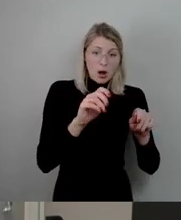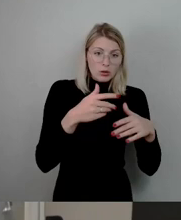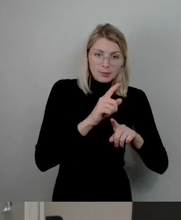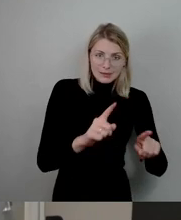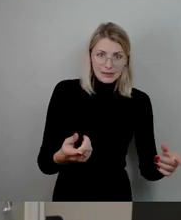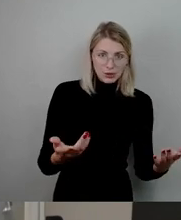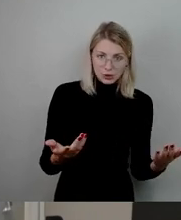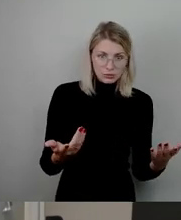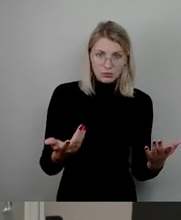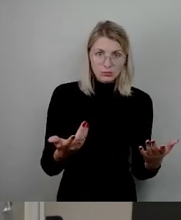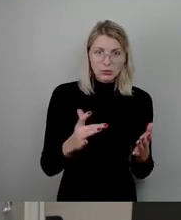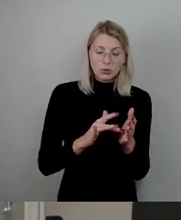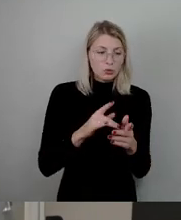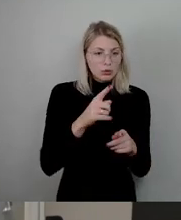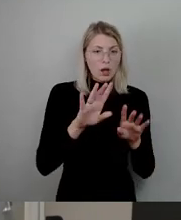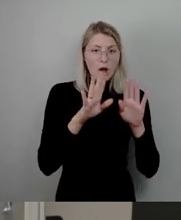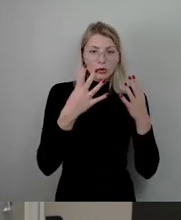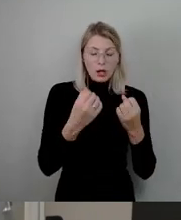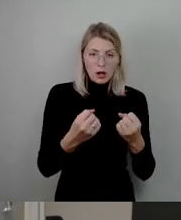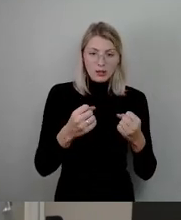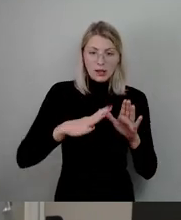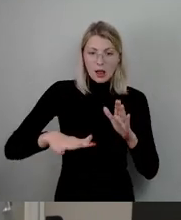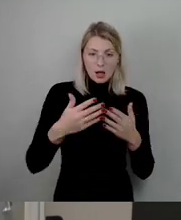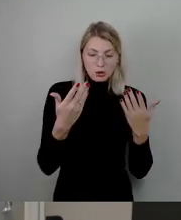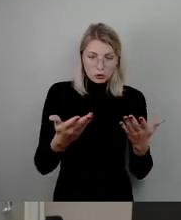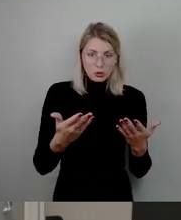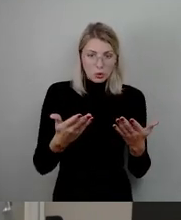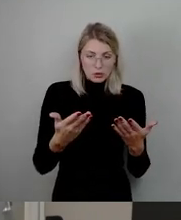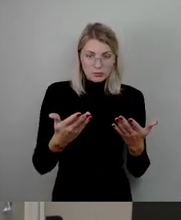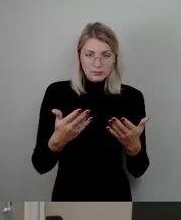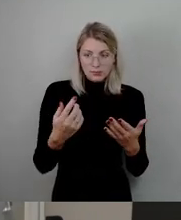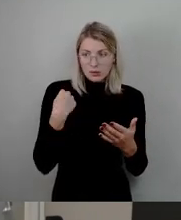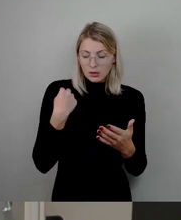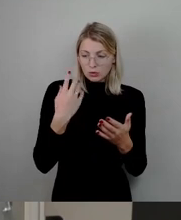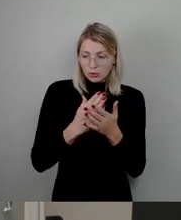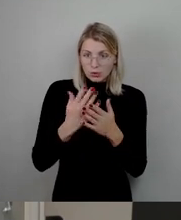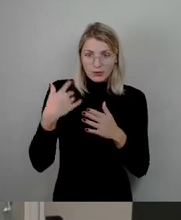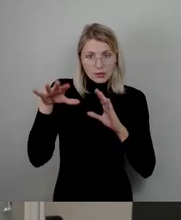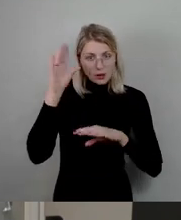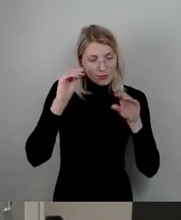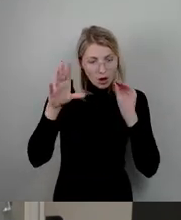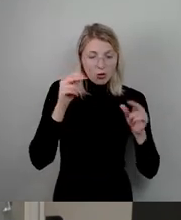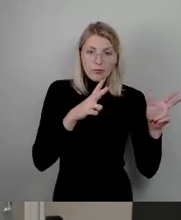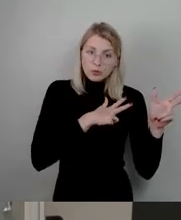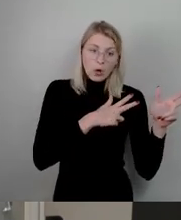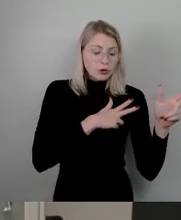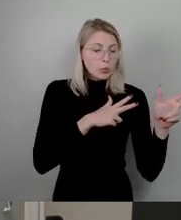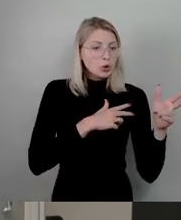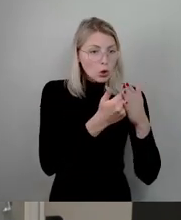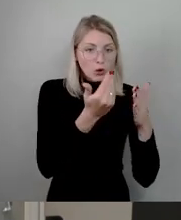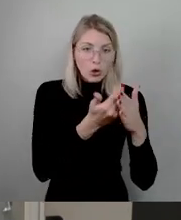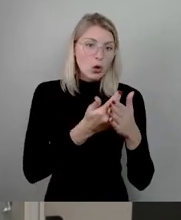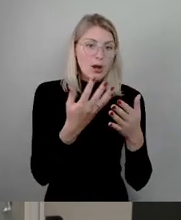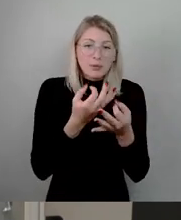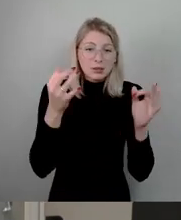Haushaltslage, angesichts der jüngsten Erfahrungen mit versprochenen Schwimmhallen. Und genau deshalb kämpfen wir auch so